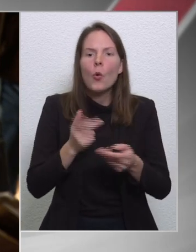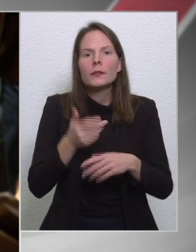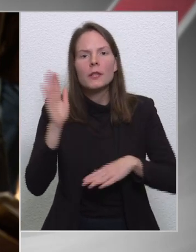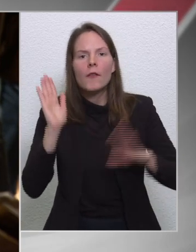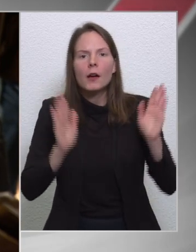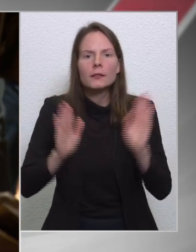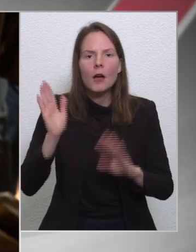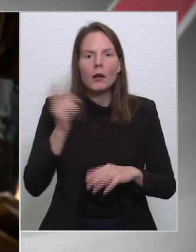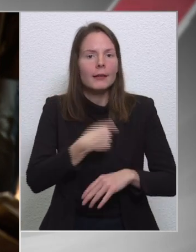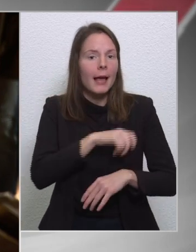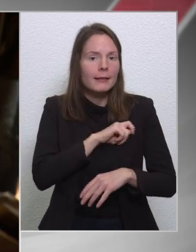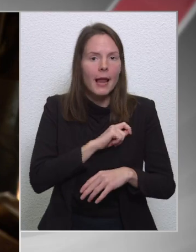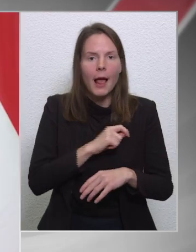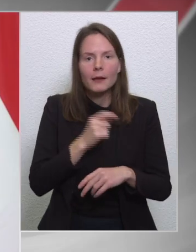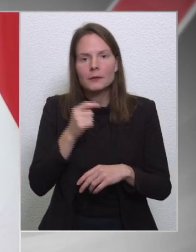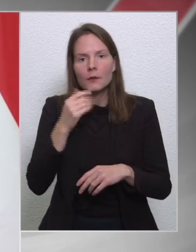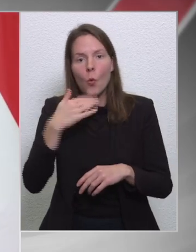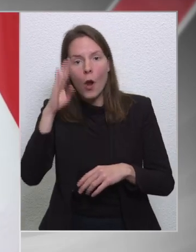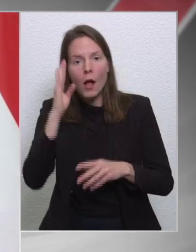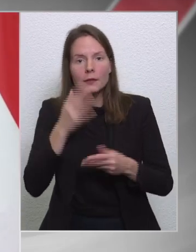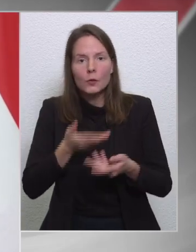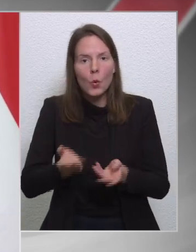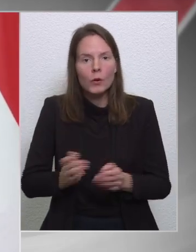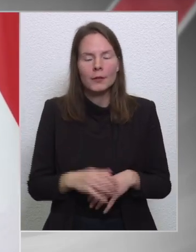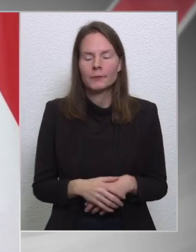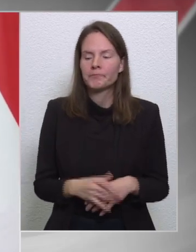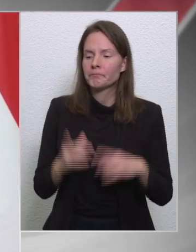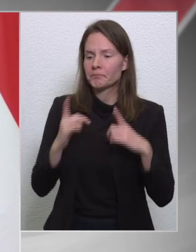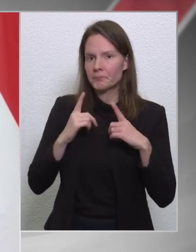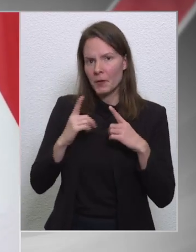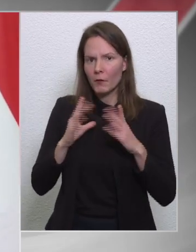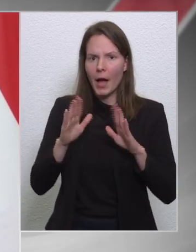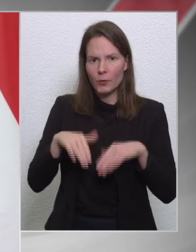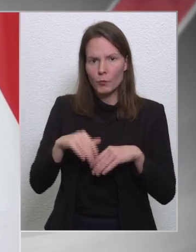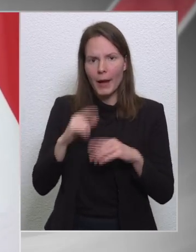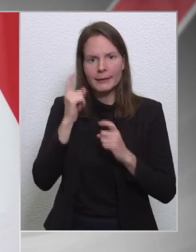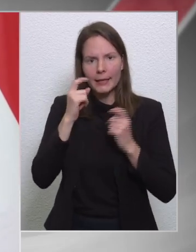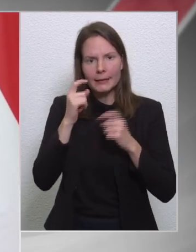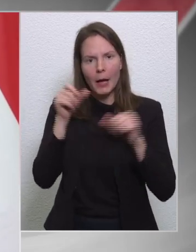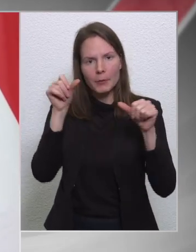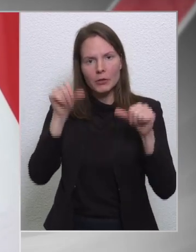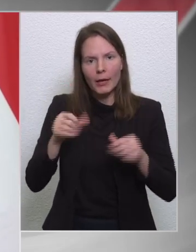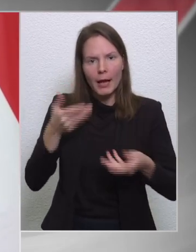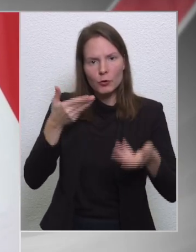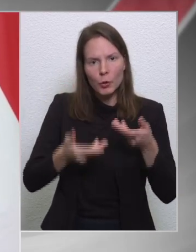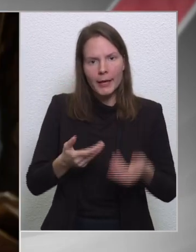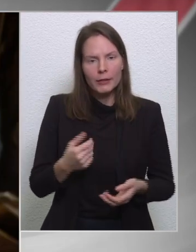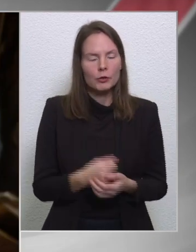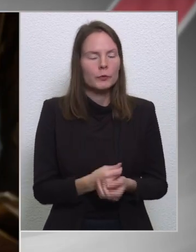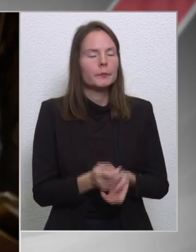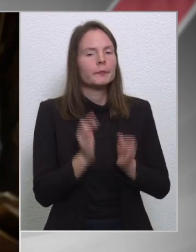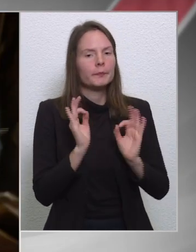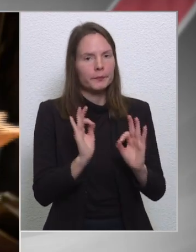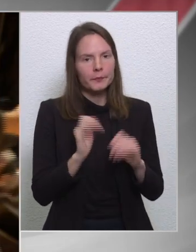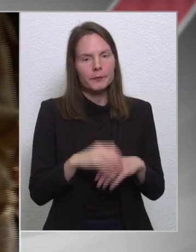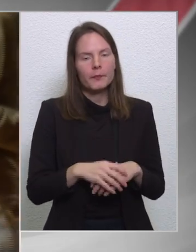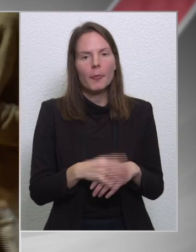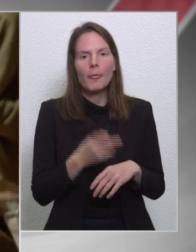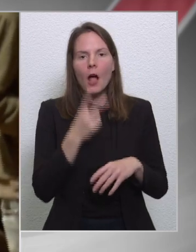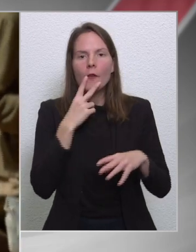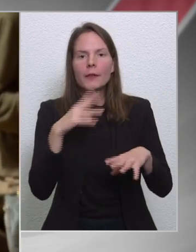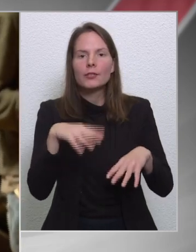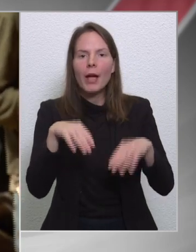ebben a kérdésben? Ezt várjuk meg szerintem ma a tanácsülést. Jó, azt a visegrádi